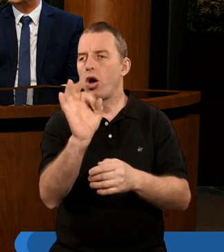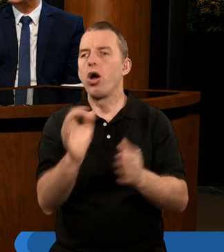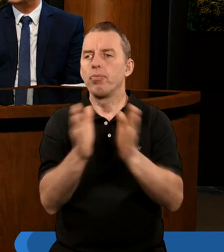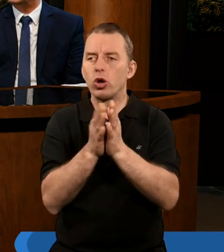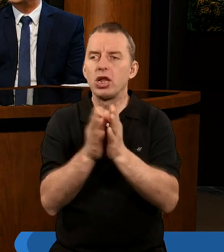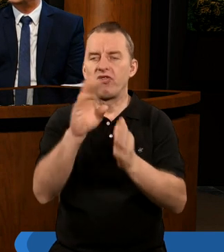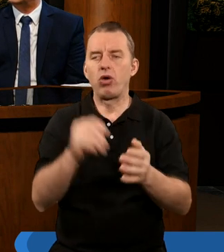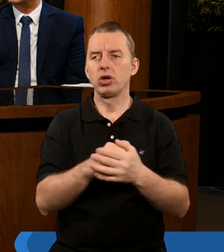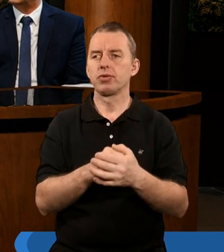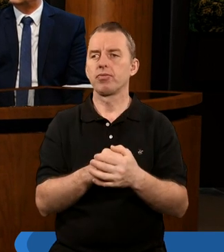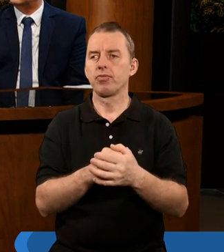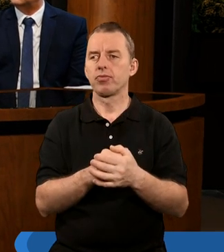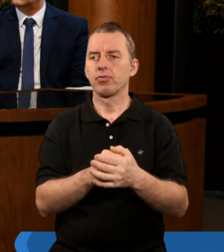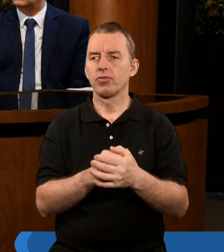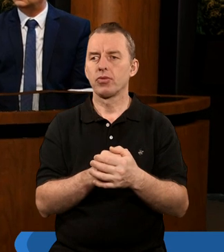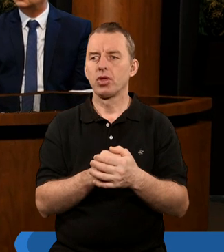modlitwę.